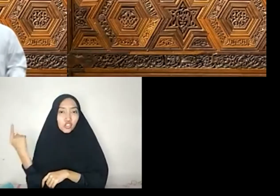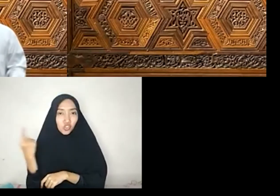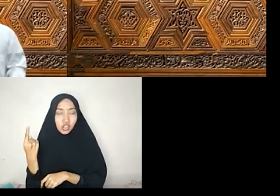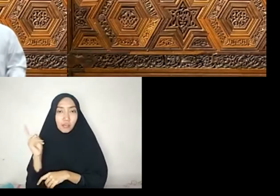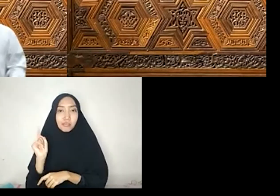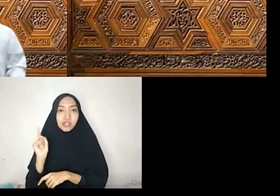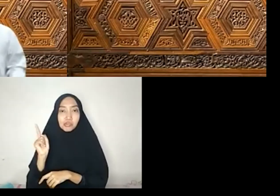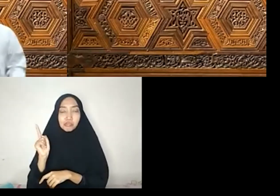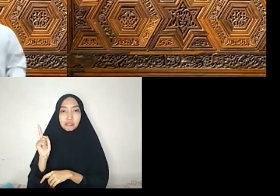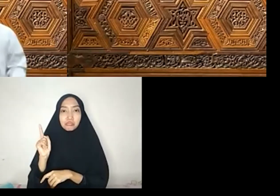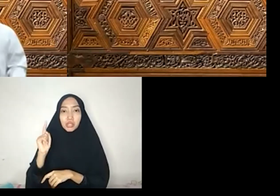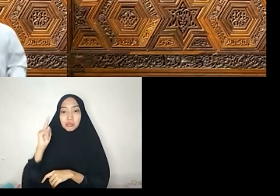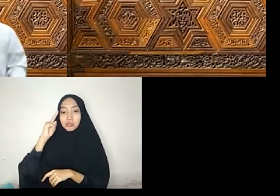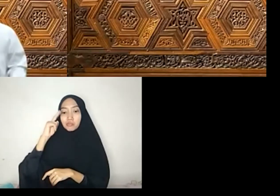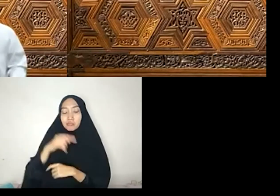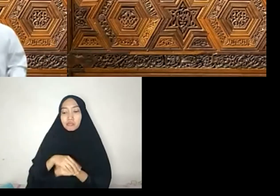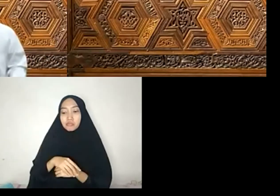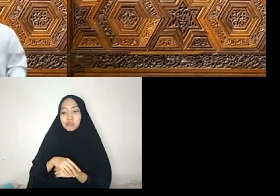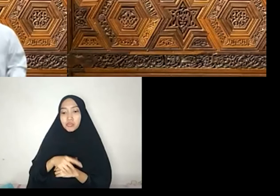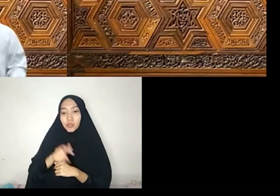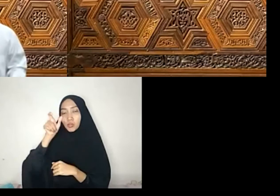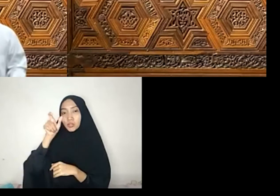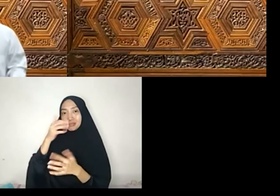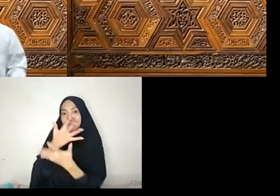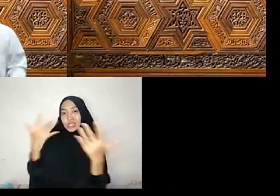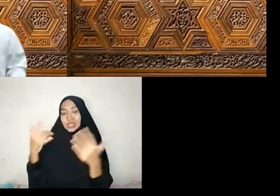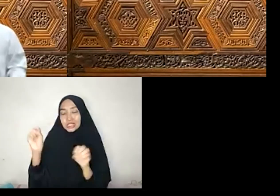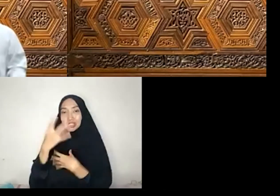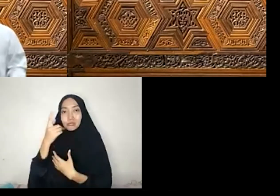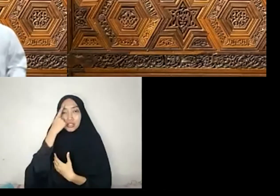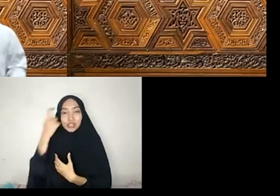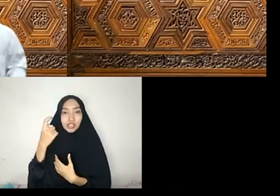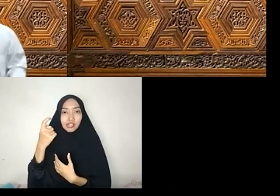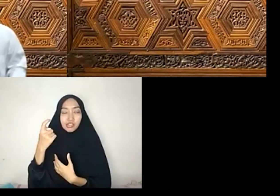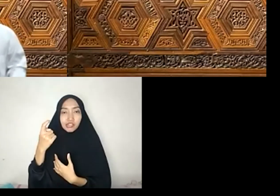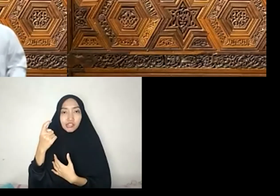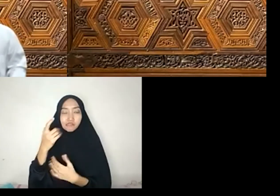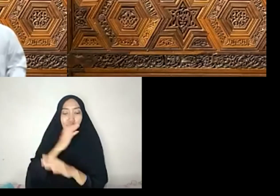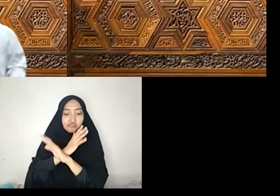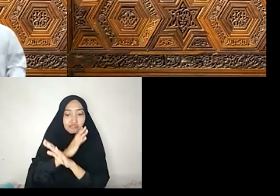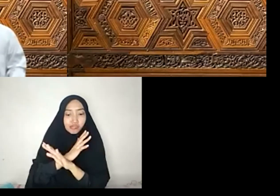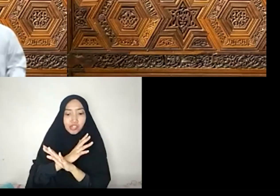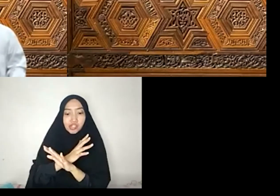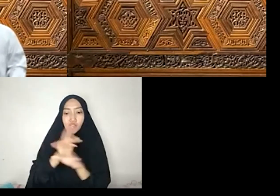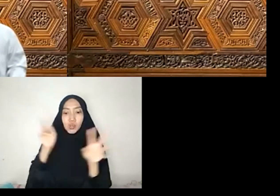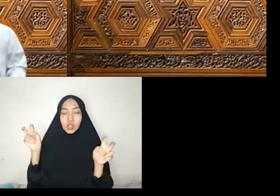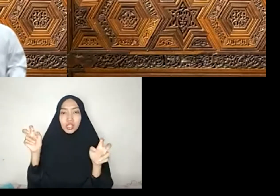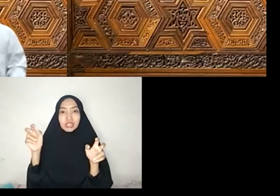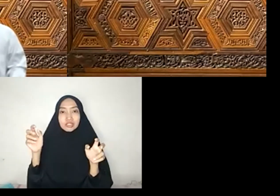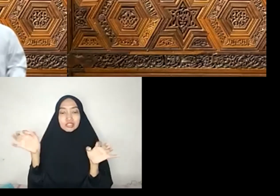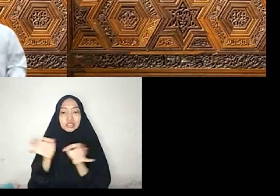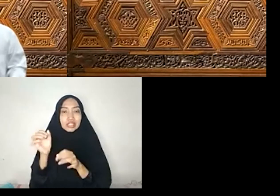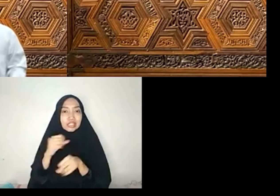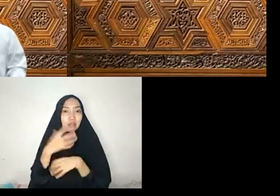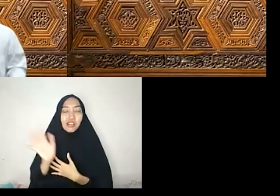samping Diakini bertentangan Baik dari segi sumber Pendekatan dan konten Dengan Islam Umat